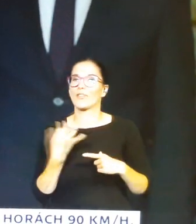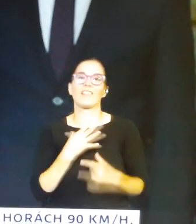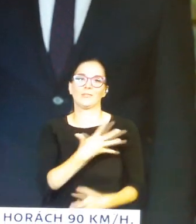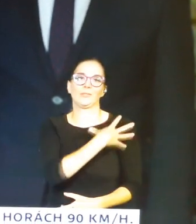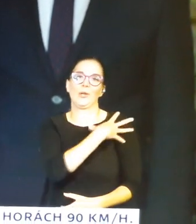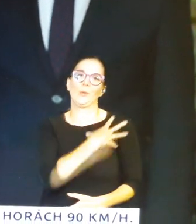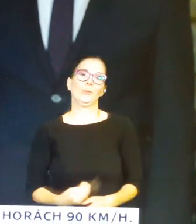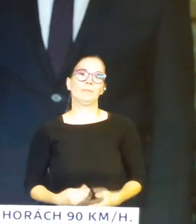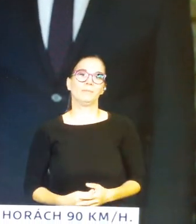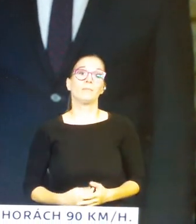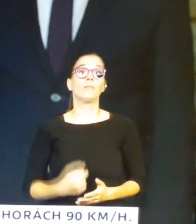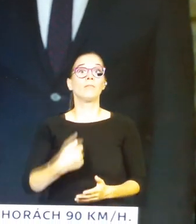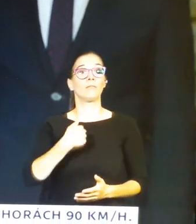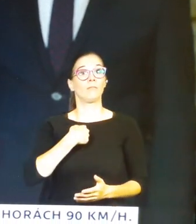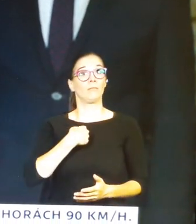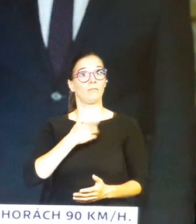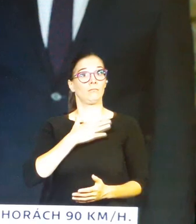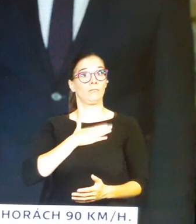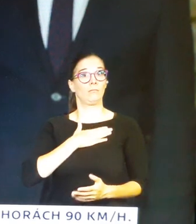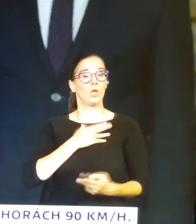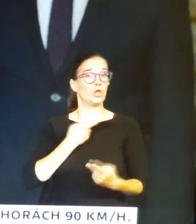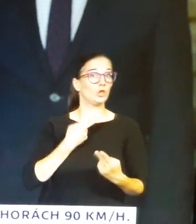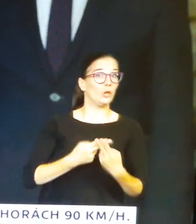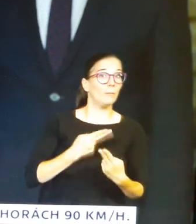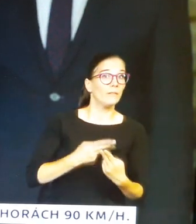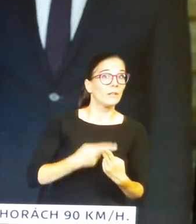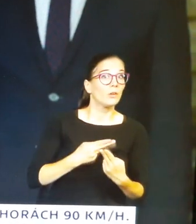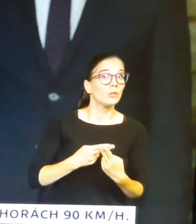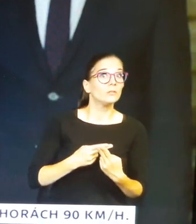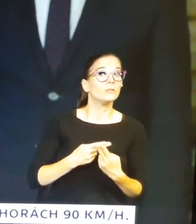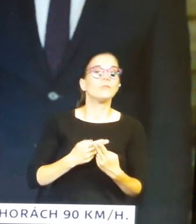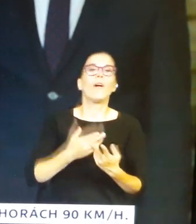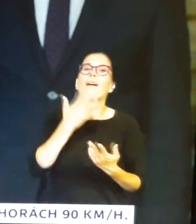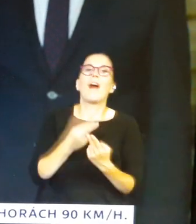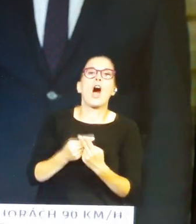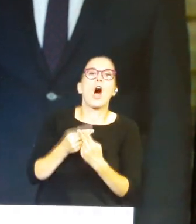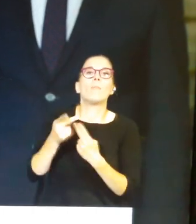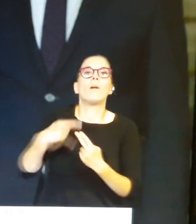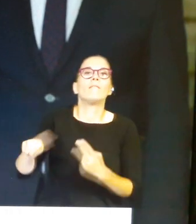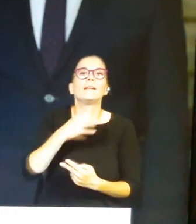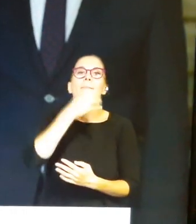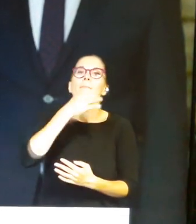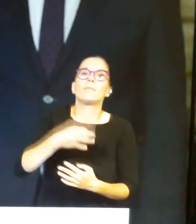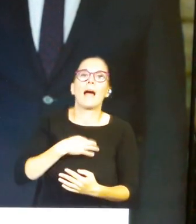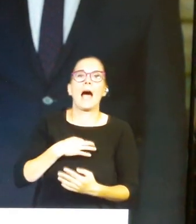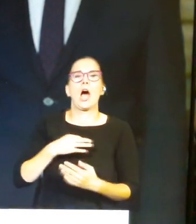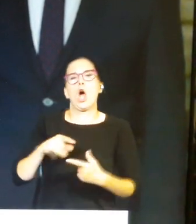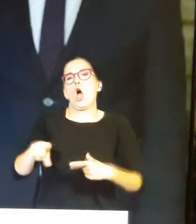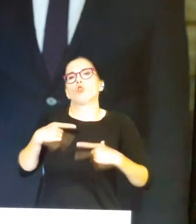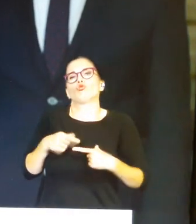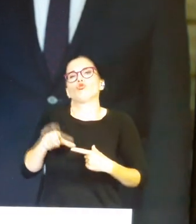odpovědnosti za odpověď na otázku, jakou cenu má jeden lidský život. Titulky vytvořil JohnyX.